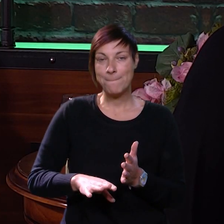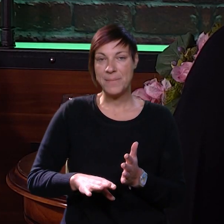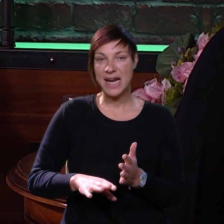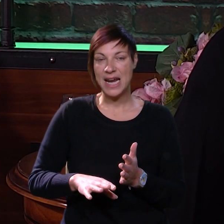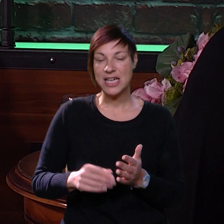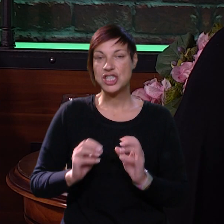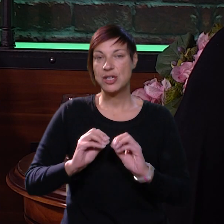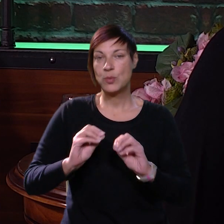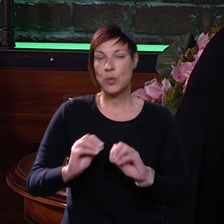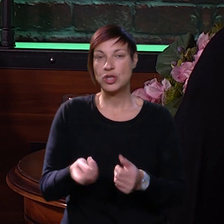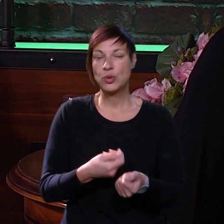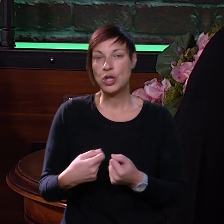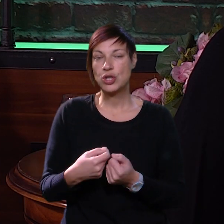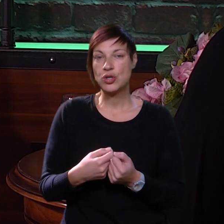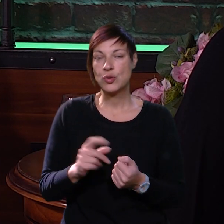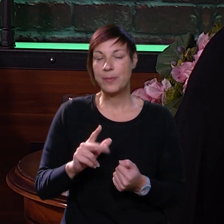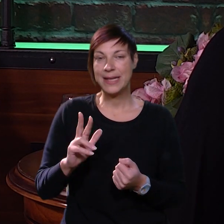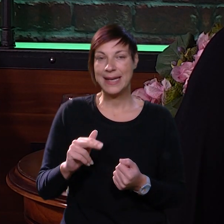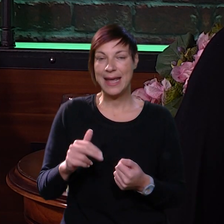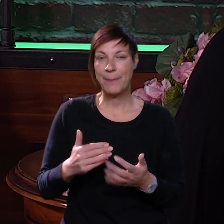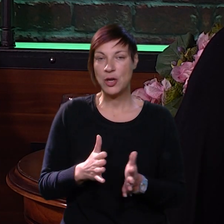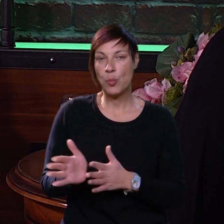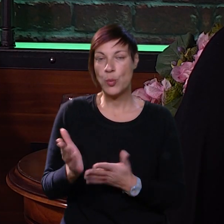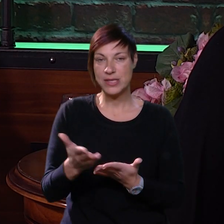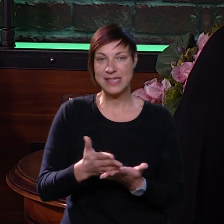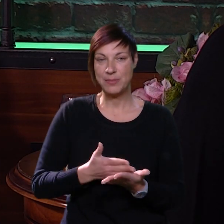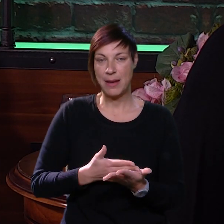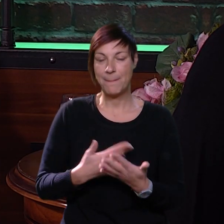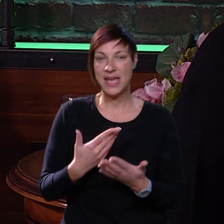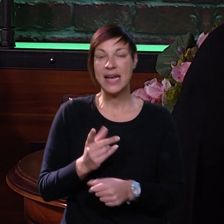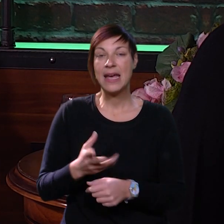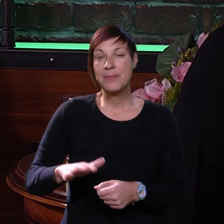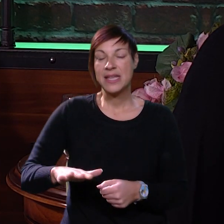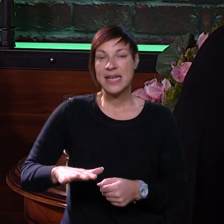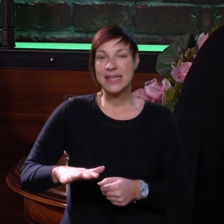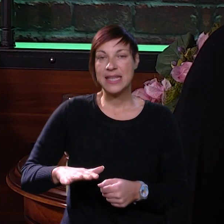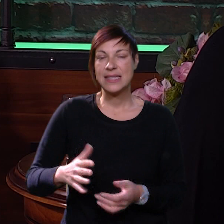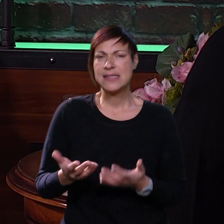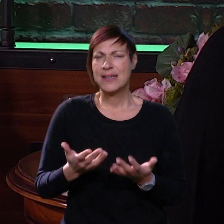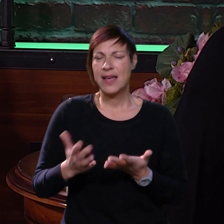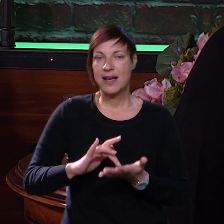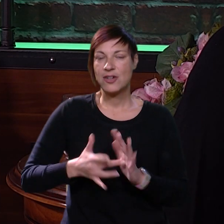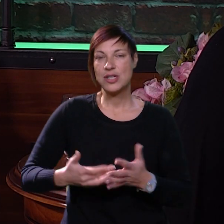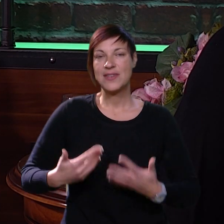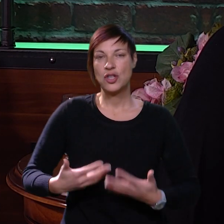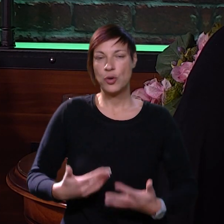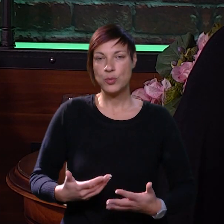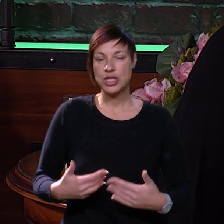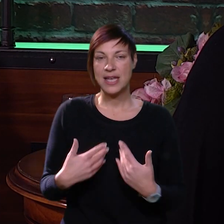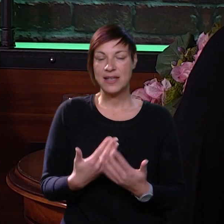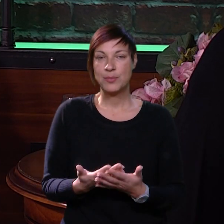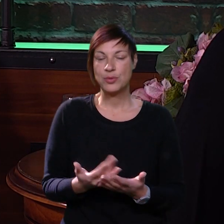blaže, odnosno u odgojnoj skupini ne postoje neke posebne mjere baš namjenjene djeci, nekako je to sve